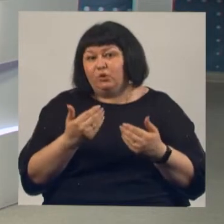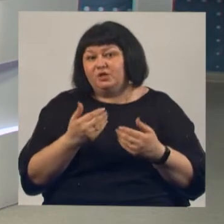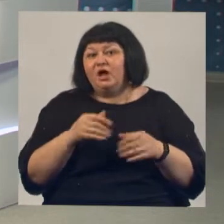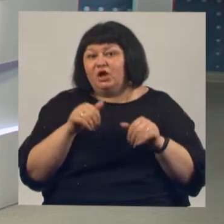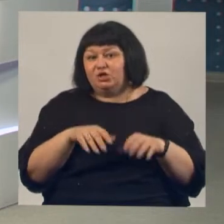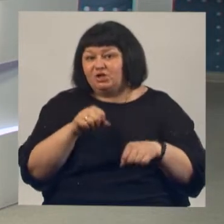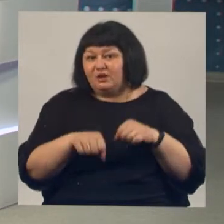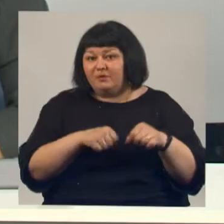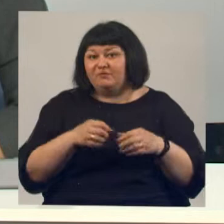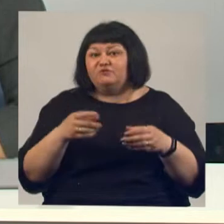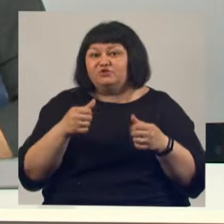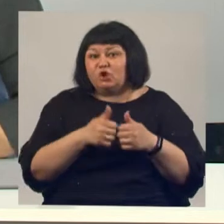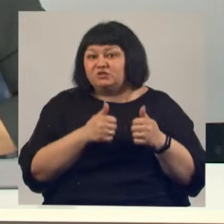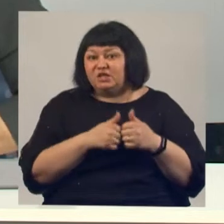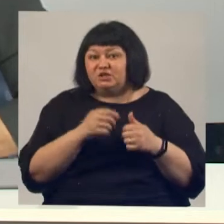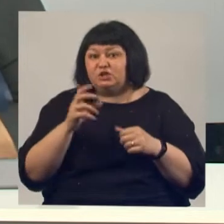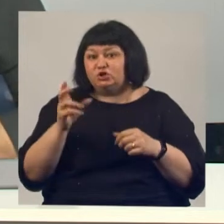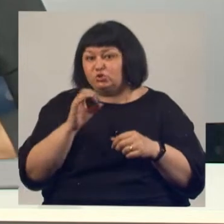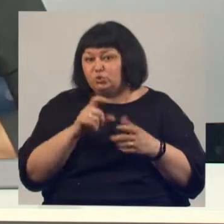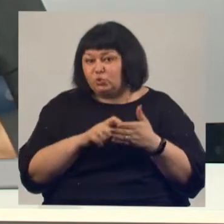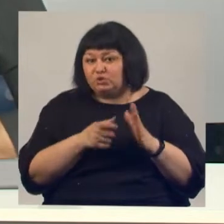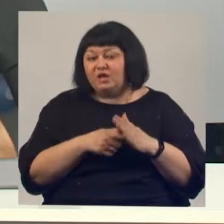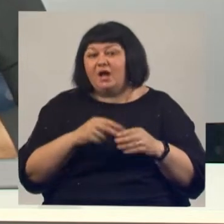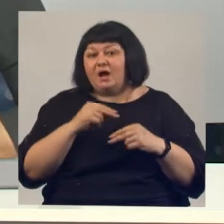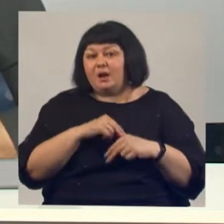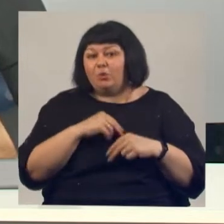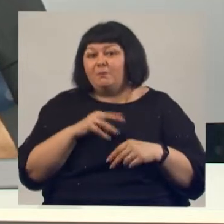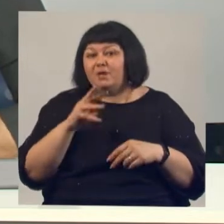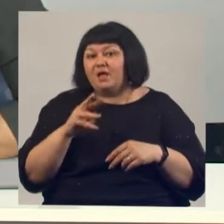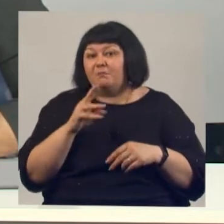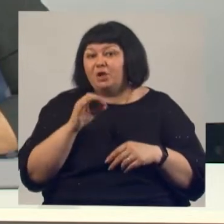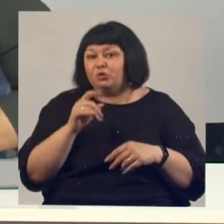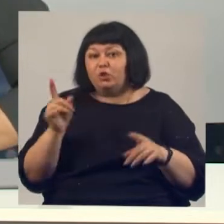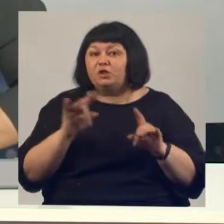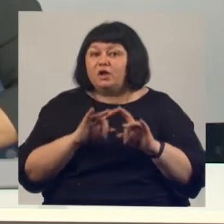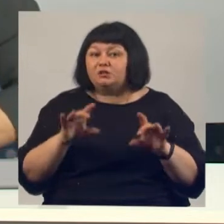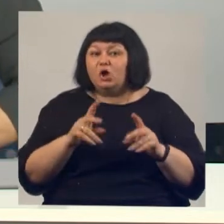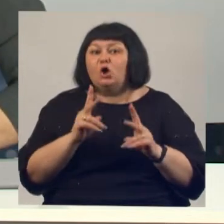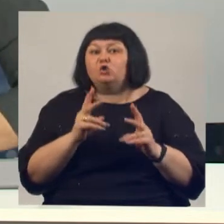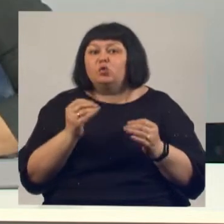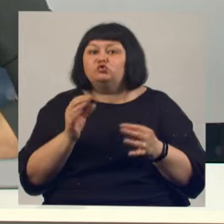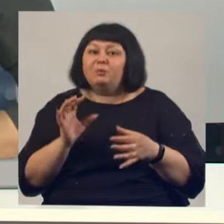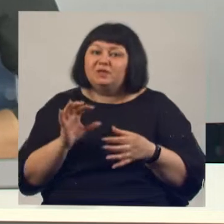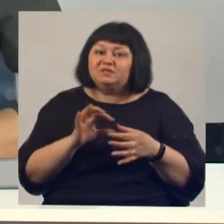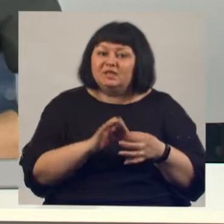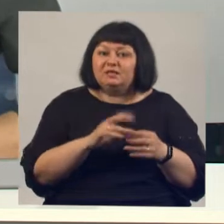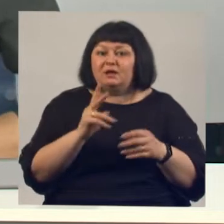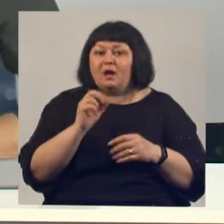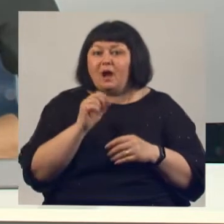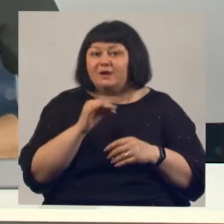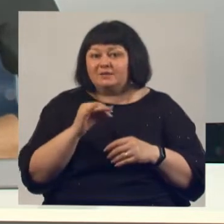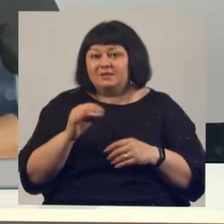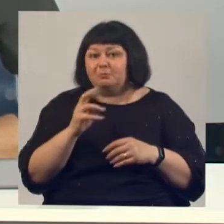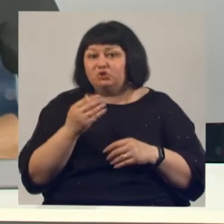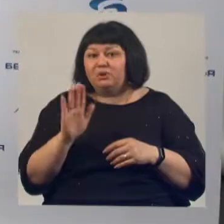педали. В соседней студии сейчас работает наш корреспондент Михаил Перетокин. Он расскажет, кто еще присоединился к акции. Миша,